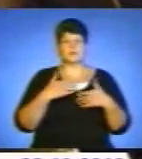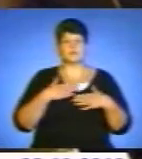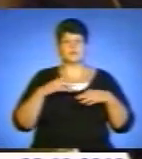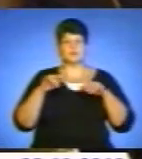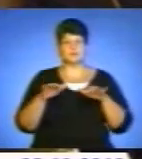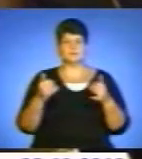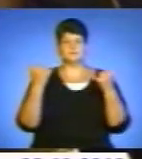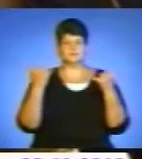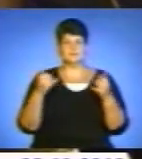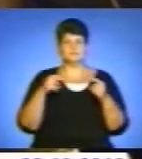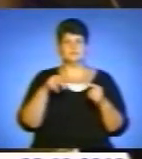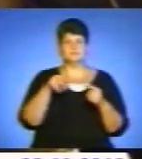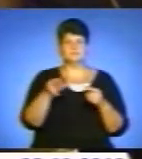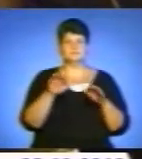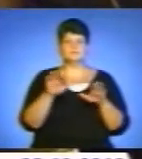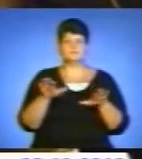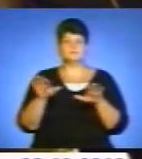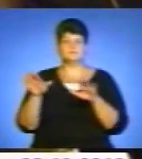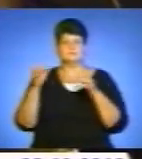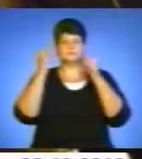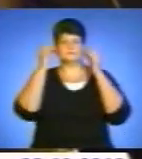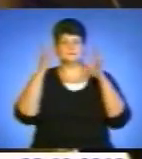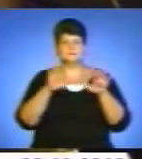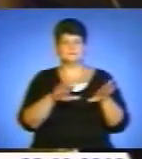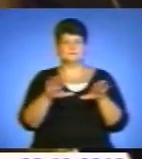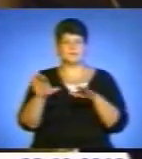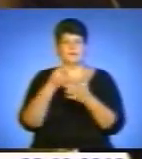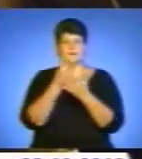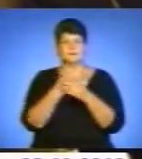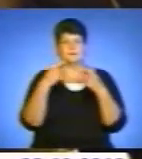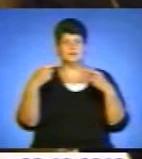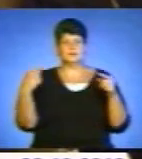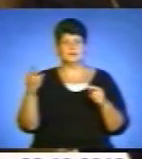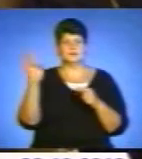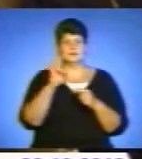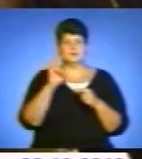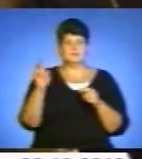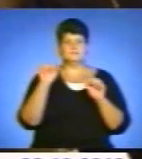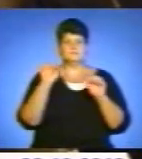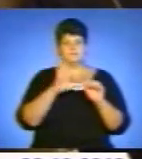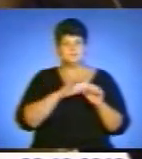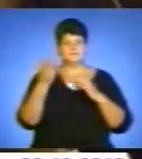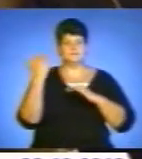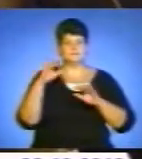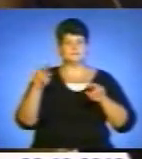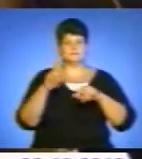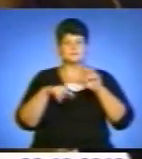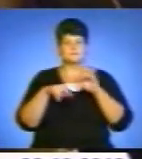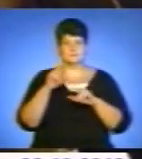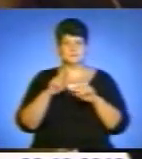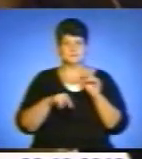тепер. Ми ходимо по місцях, по культурних пам'ятках, бачимо інші церкви, інші монументи, які були збудовані. І